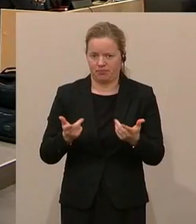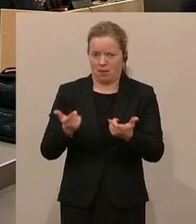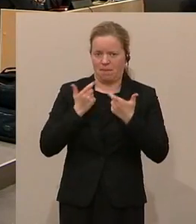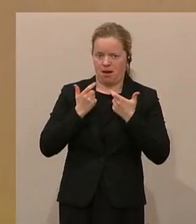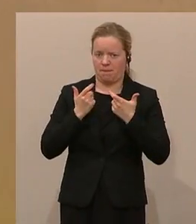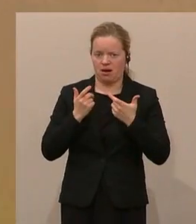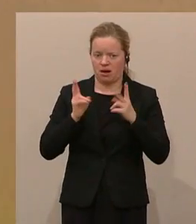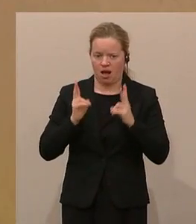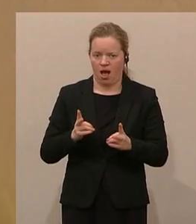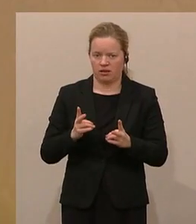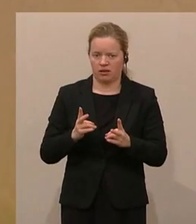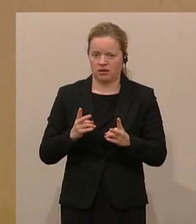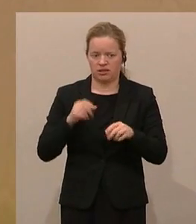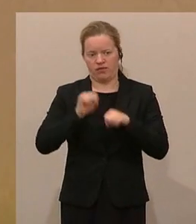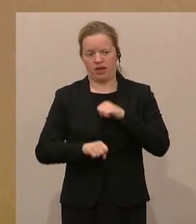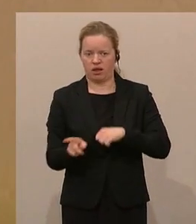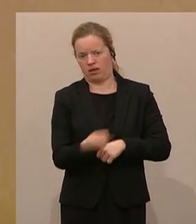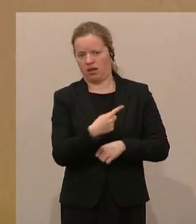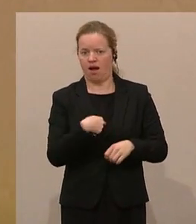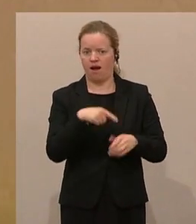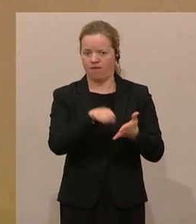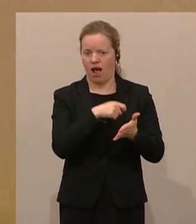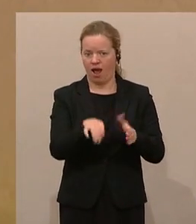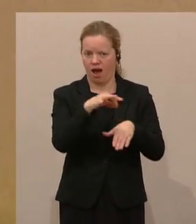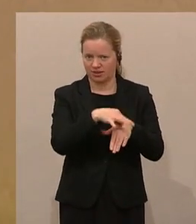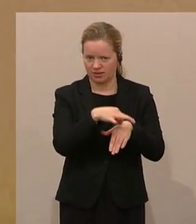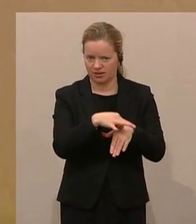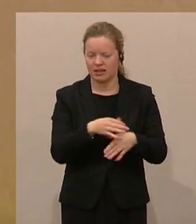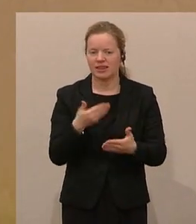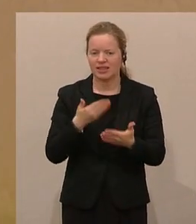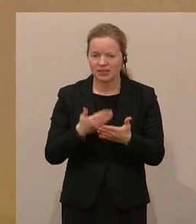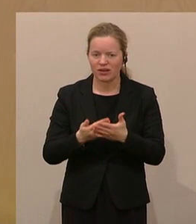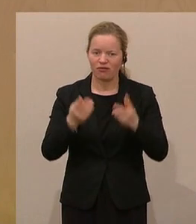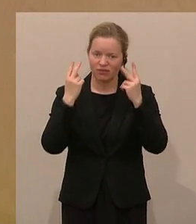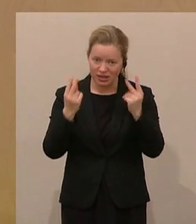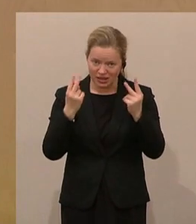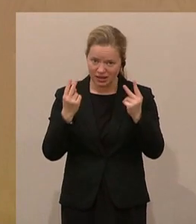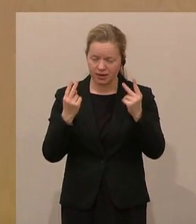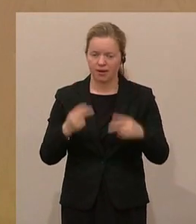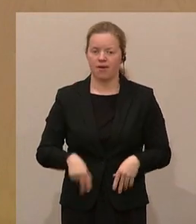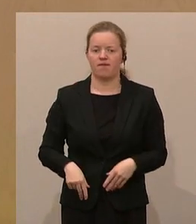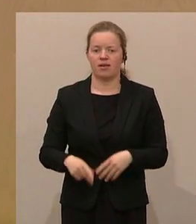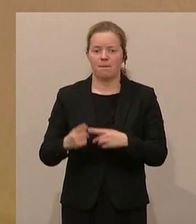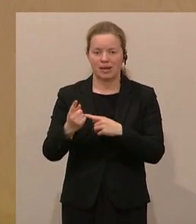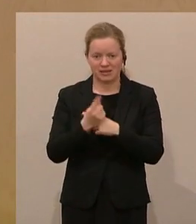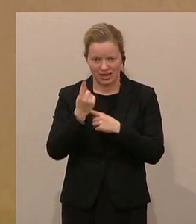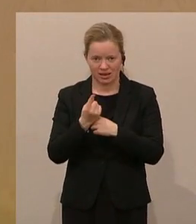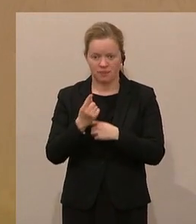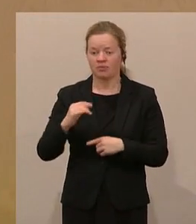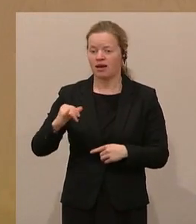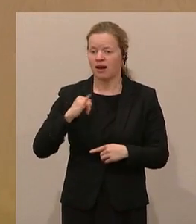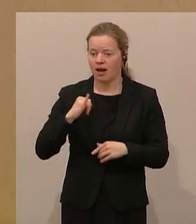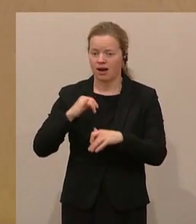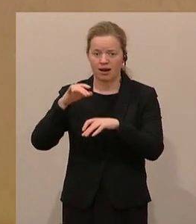mich zum Wahlarzt drängen. Daher wäre es richtig zu sagen, wenn die Patienten von den Kassen keine ausreichende Versorgung